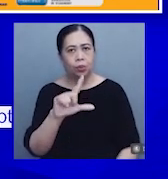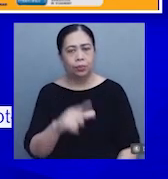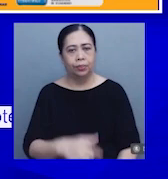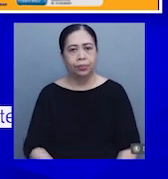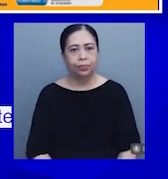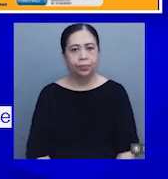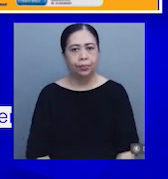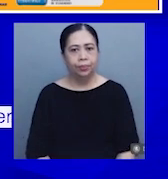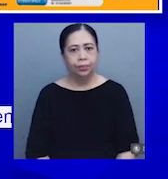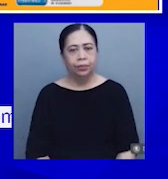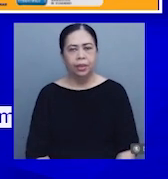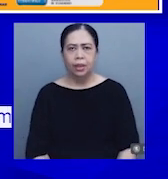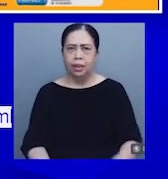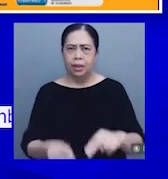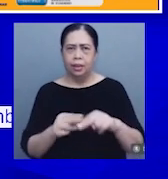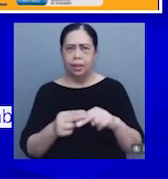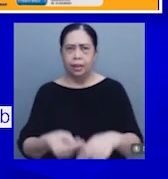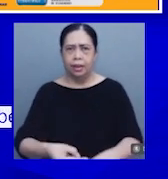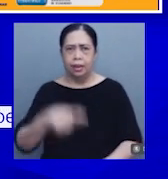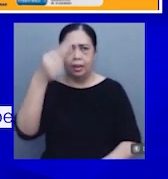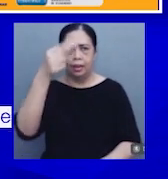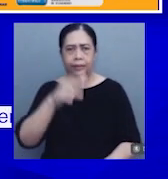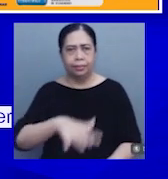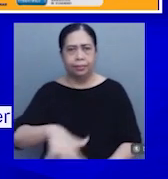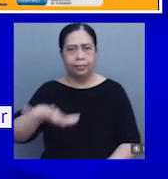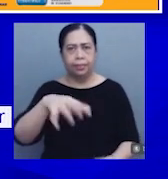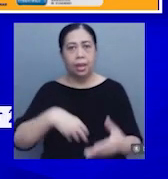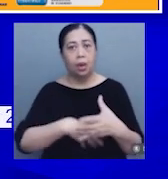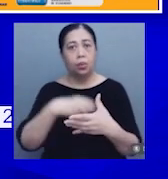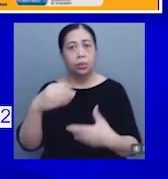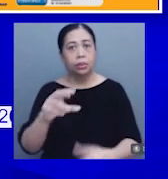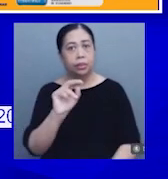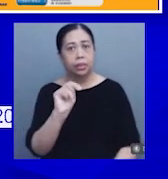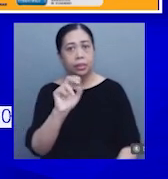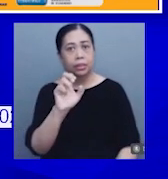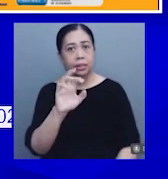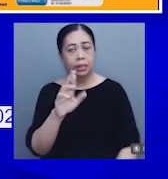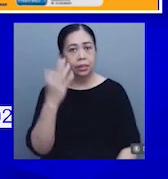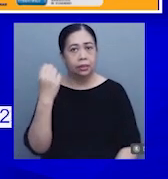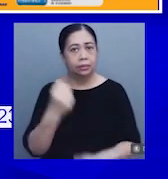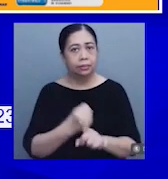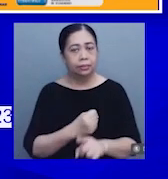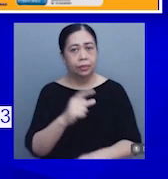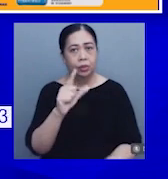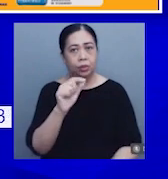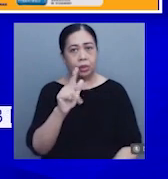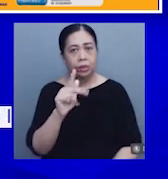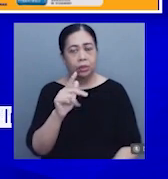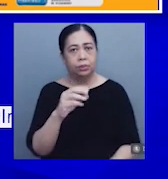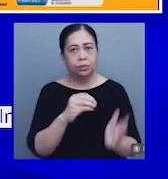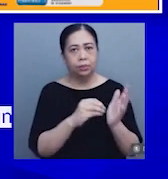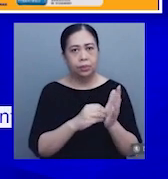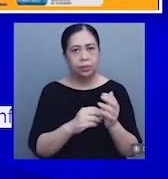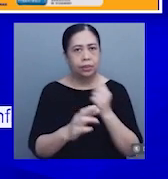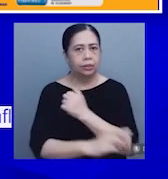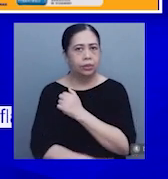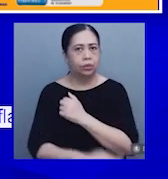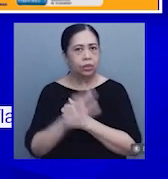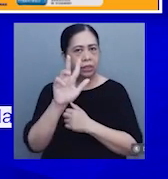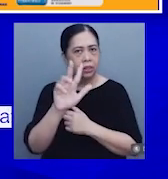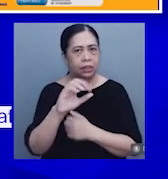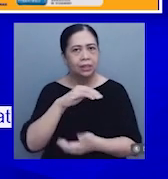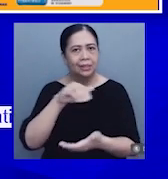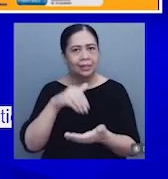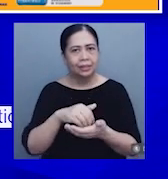Ang pinakamataas na inflation sa mga riyon sa labas ng National Capital Region itong September 2023 ay naitala sa Region 3 or Central